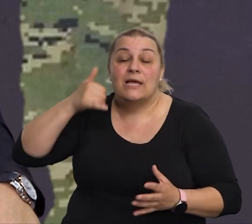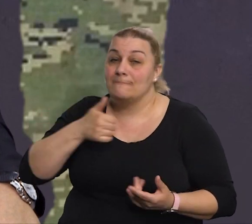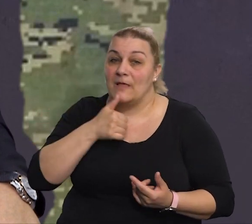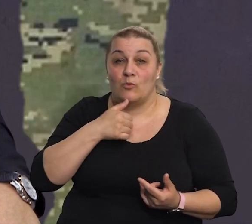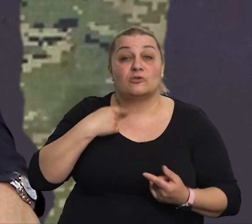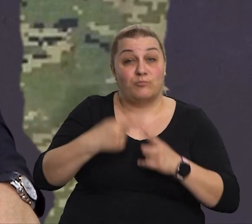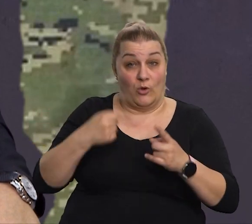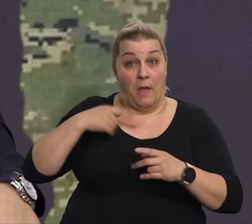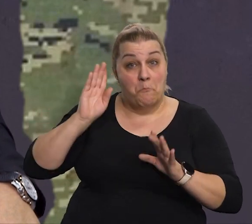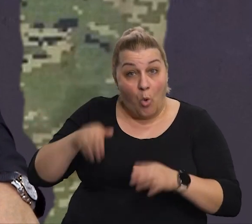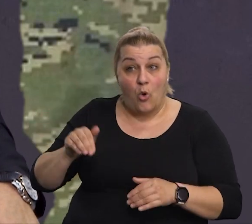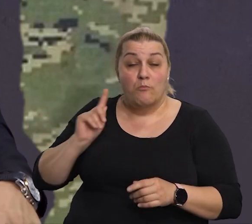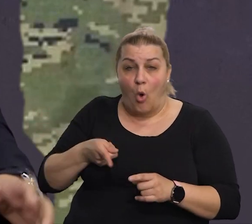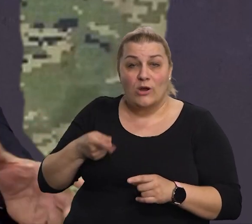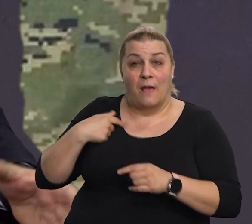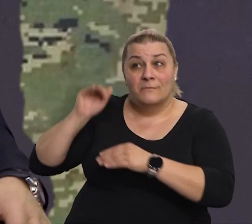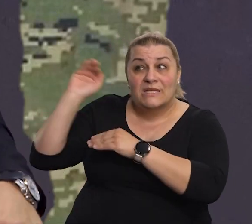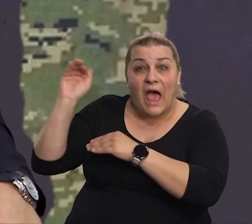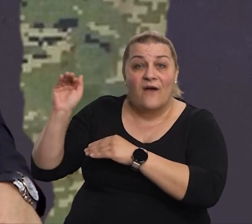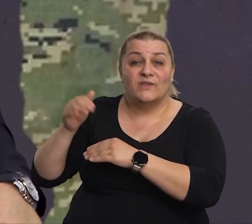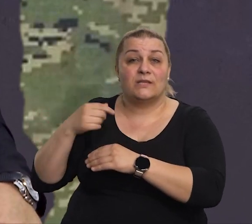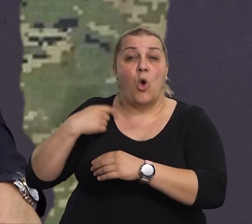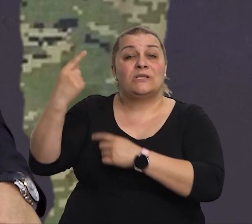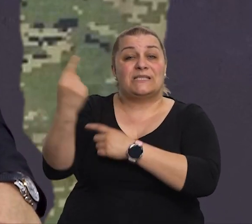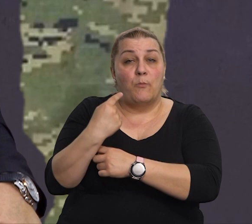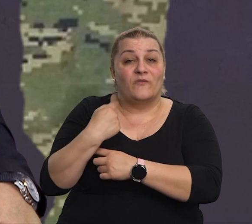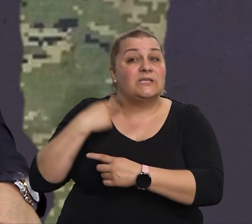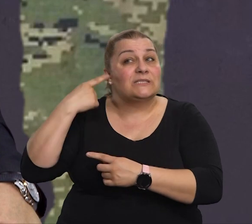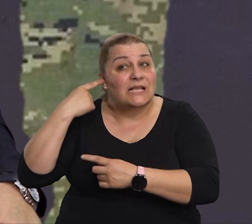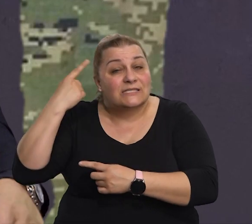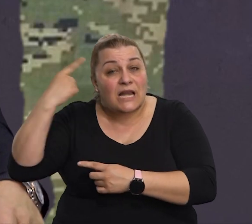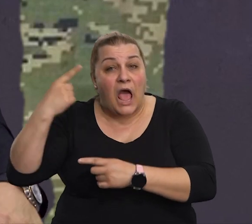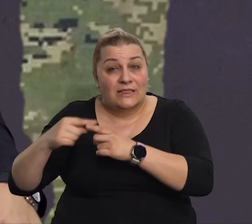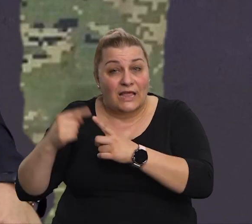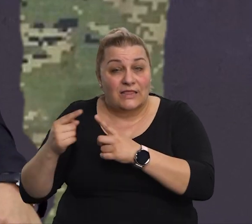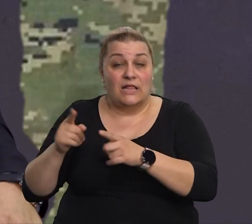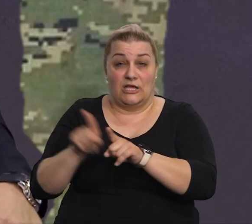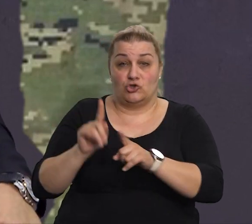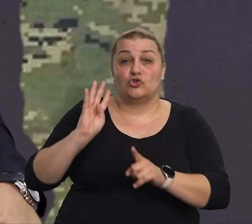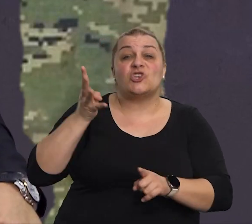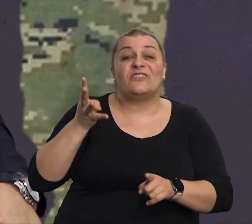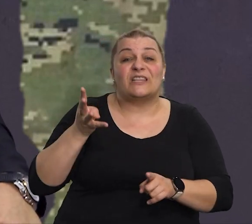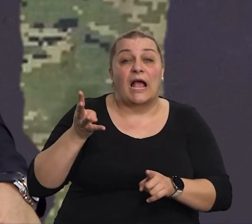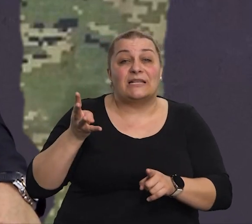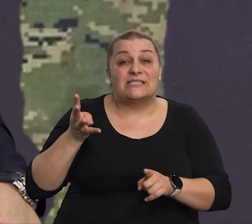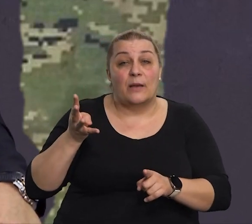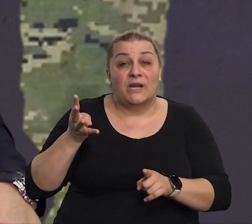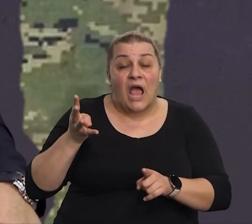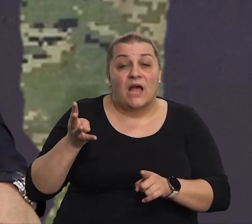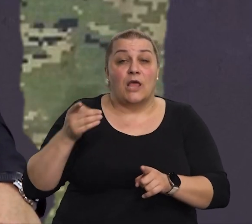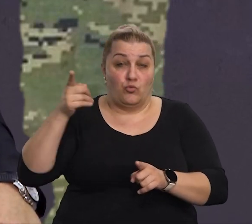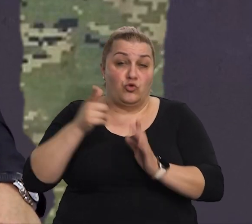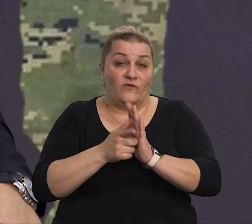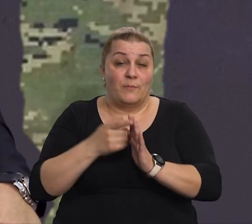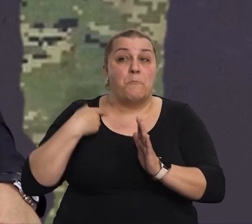znači, zapojenika, i isto tako zapojenika četvrte gardinske brigade, odnosno četvrte brigade zbora Narodne garde, u to